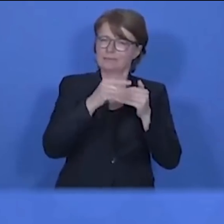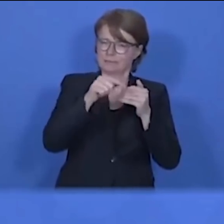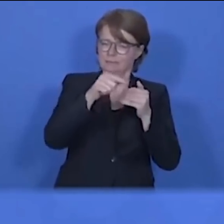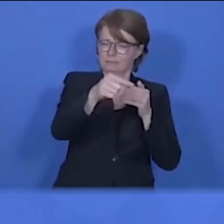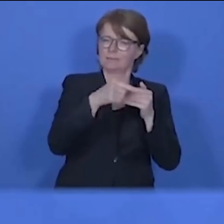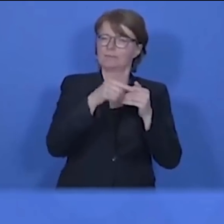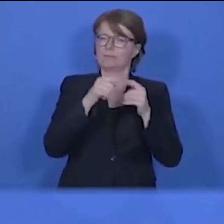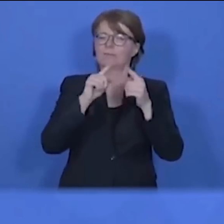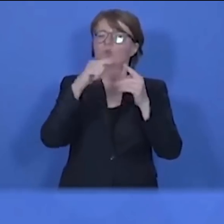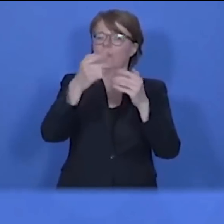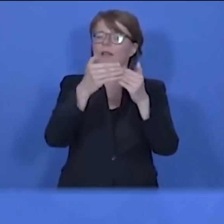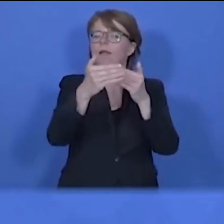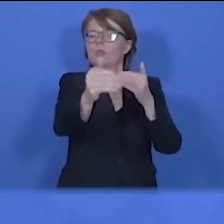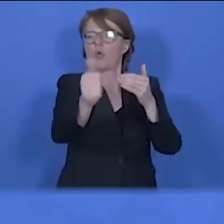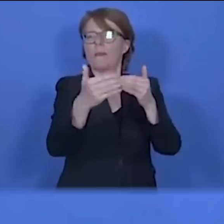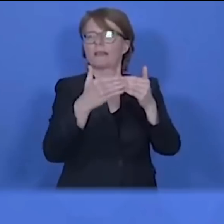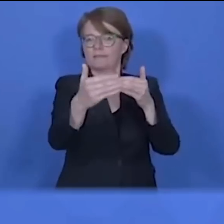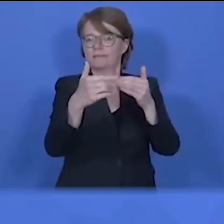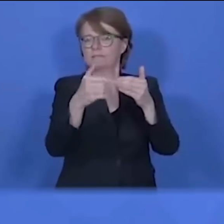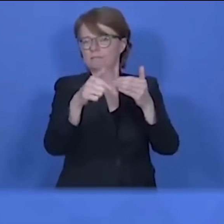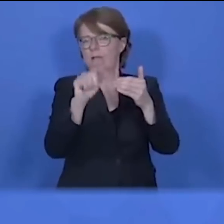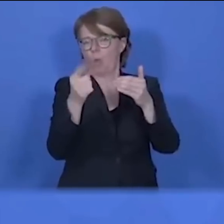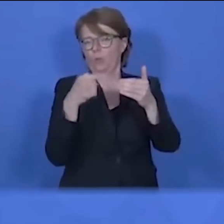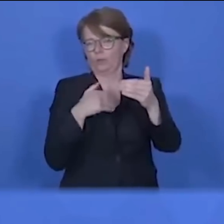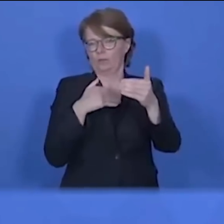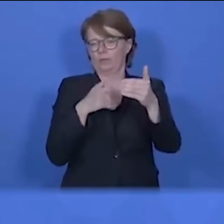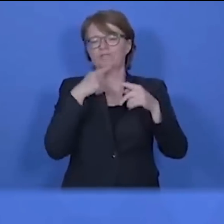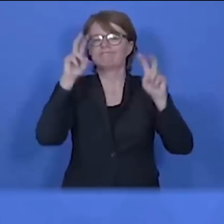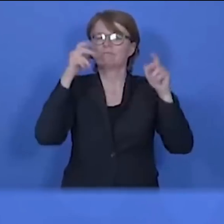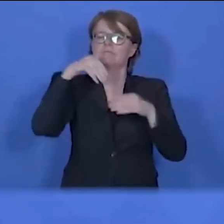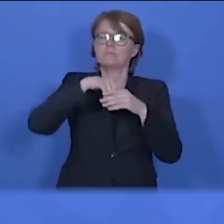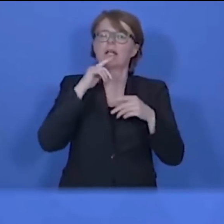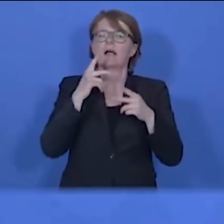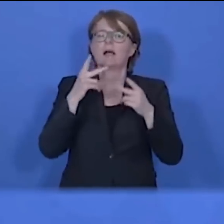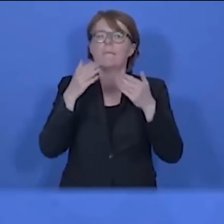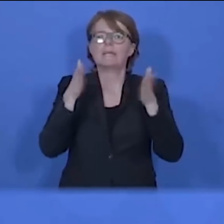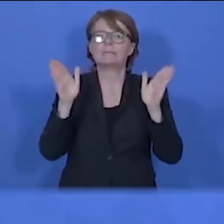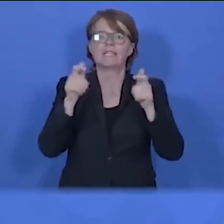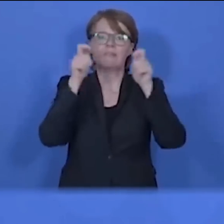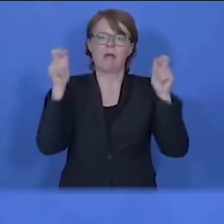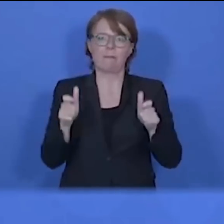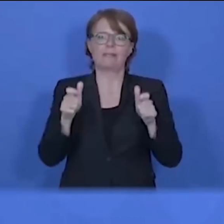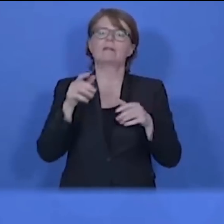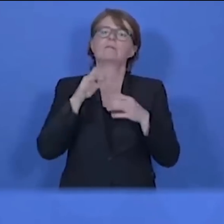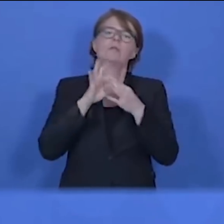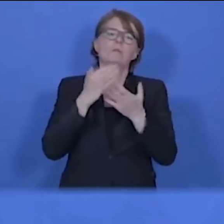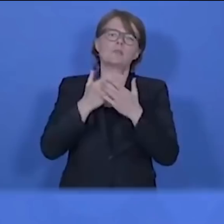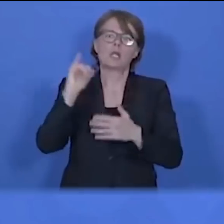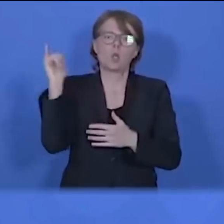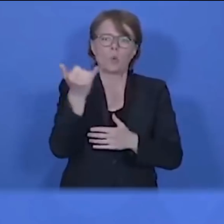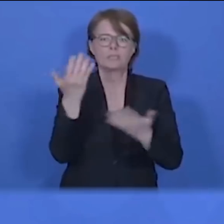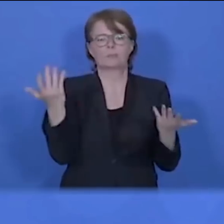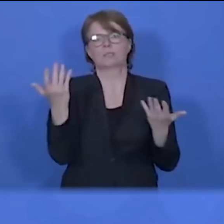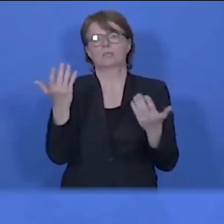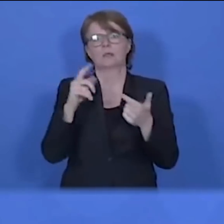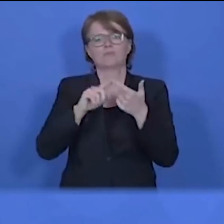nicht genau festgelegt, dann auch Perspektiven und Rahmenbedingungen für die schrittweise Öffnung von Gastronomie und Tourismus angeboten